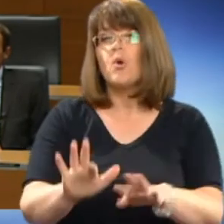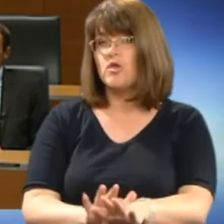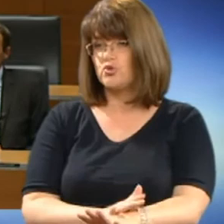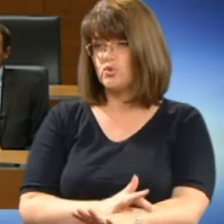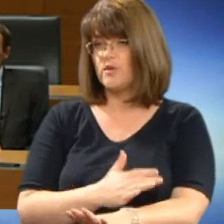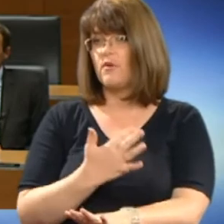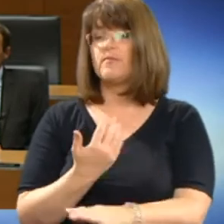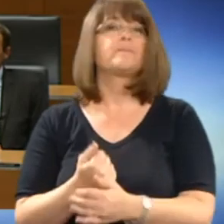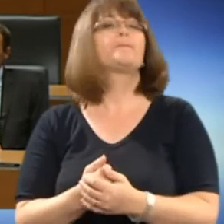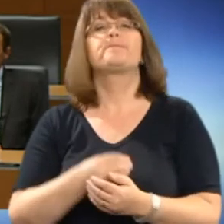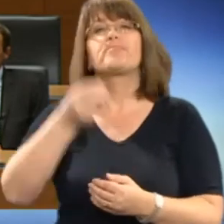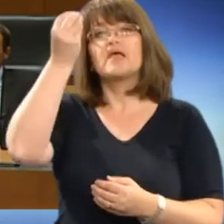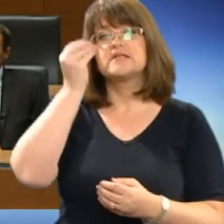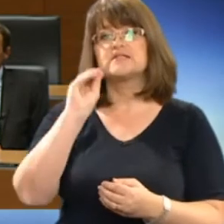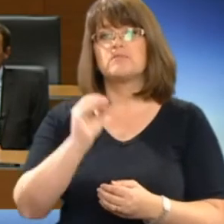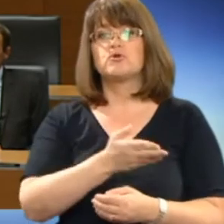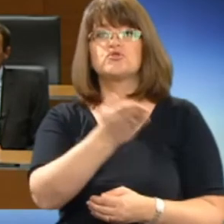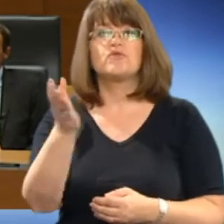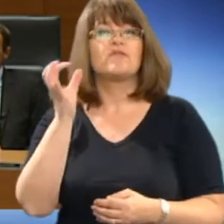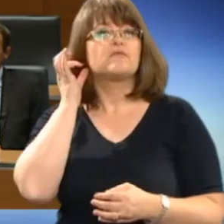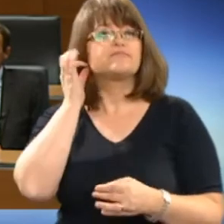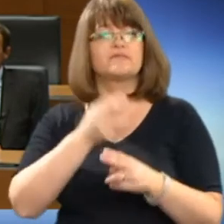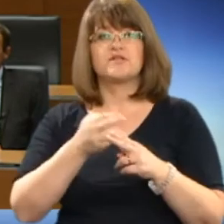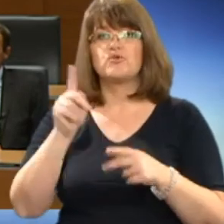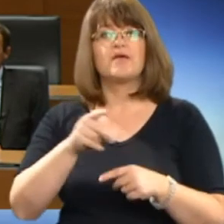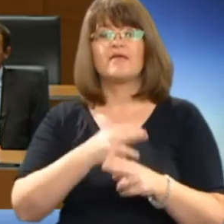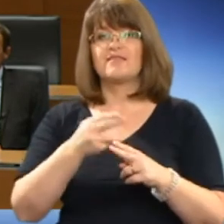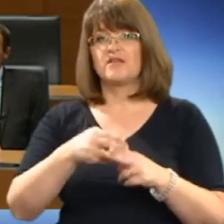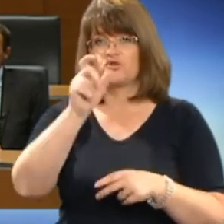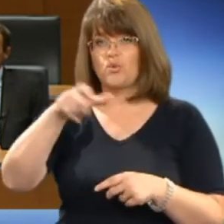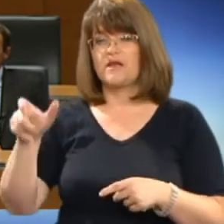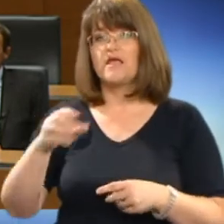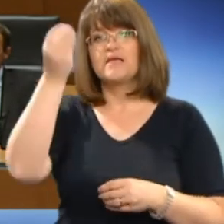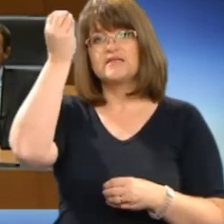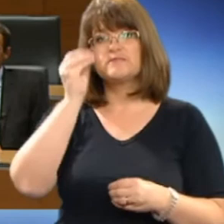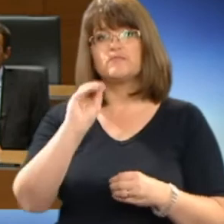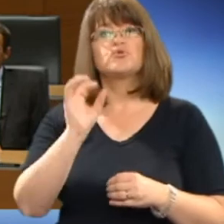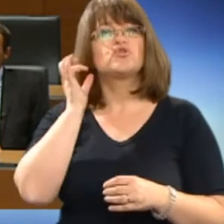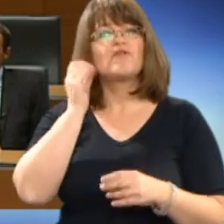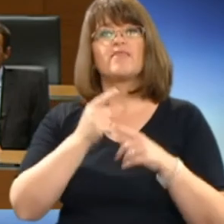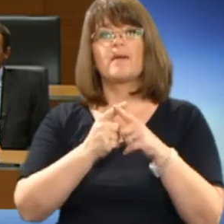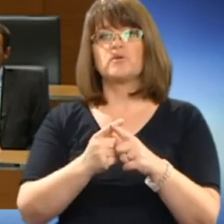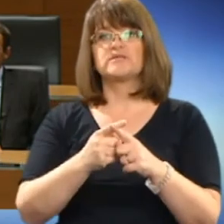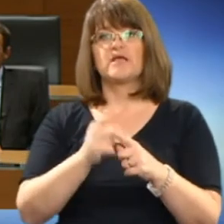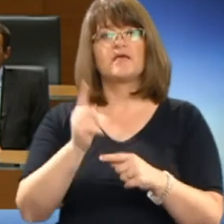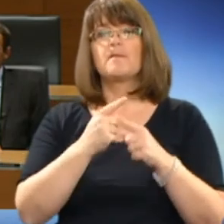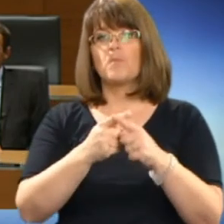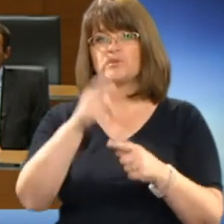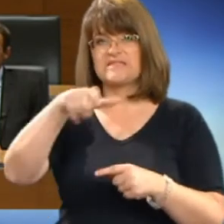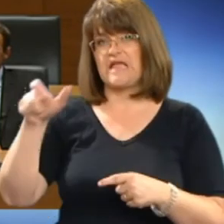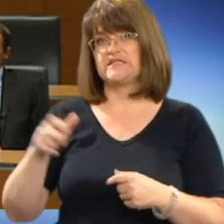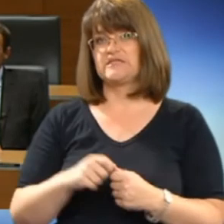čutimo. Spoštovane državljanke in državljani, spoštovane poslanke in poslanci,